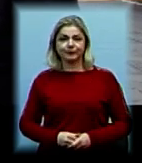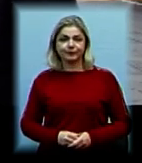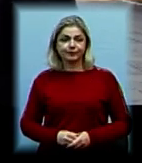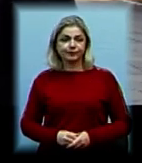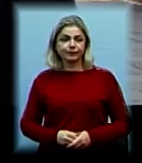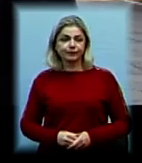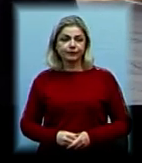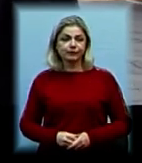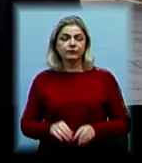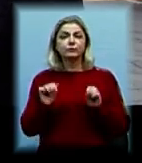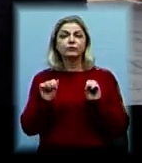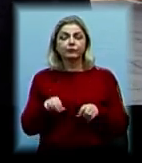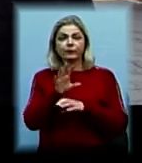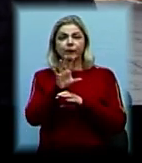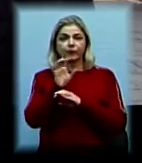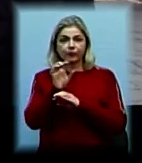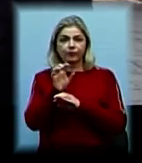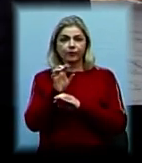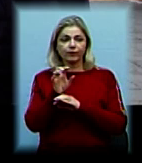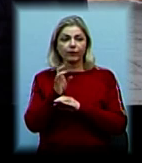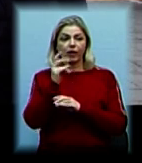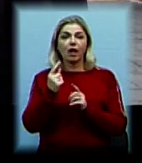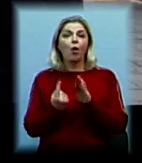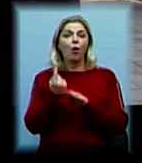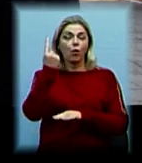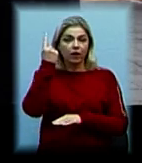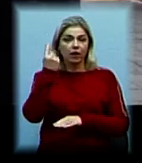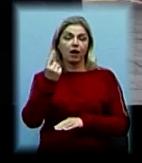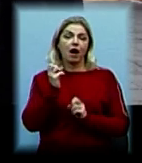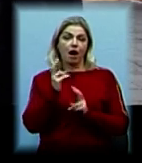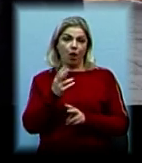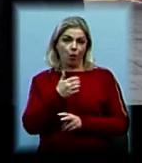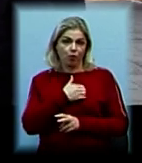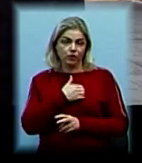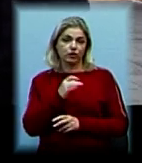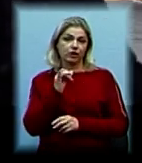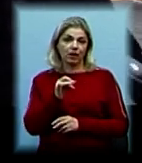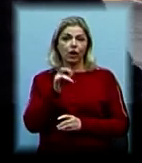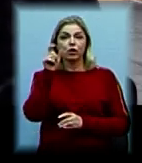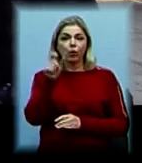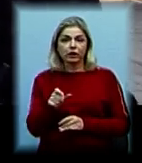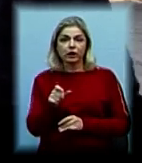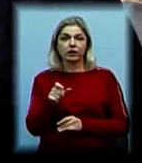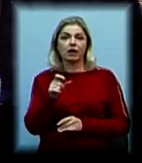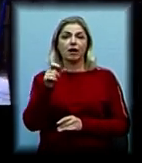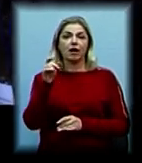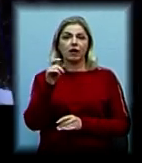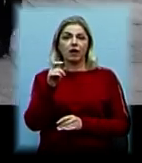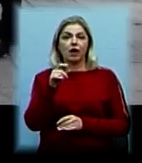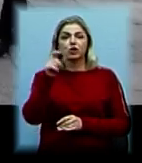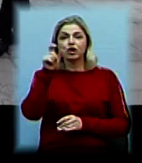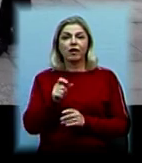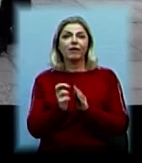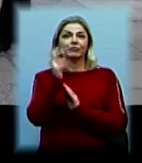Можу сфотографувати руфера на горі так, як він захоче. Людину в повітрі ти не повісиш.